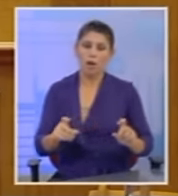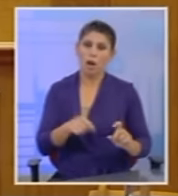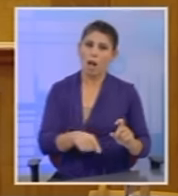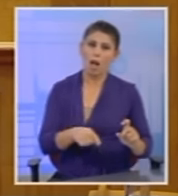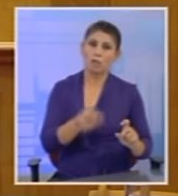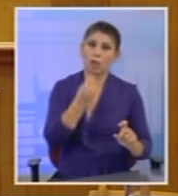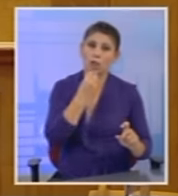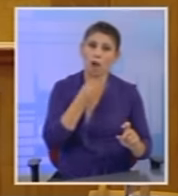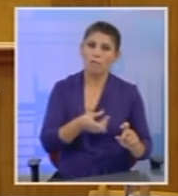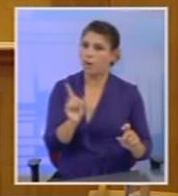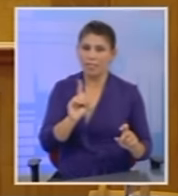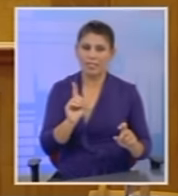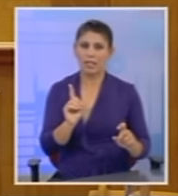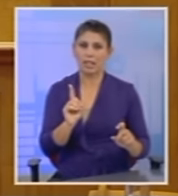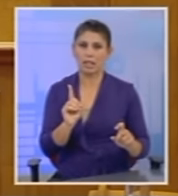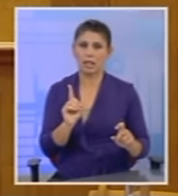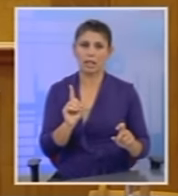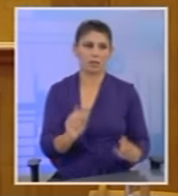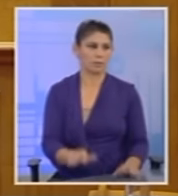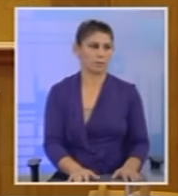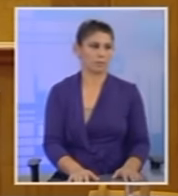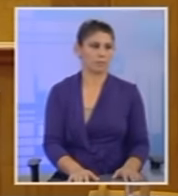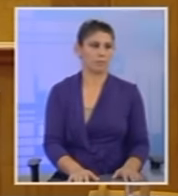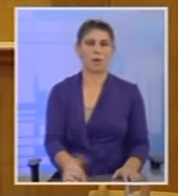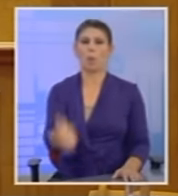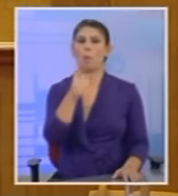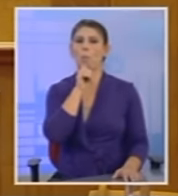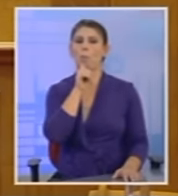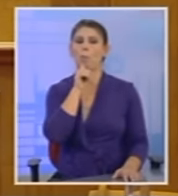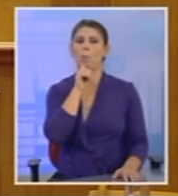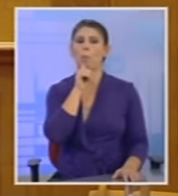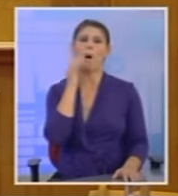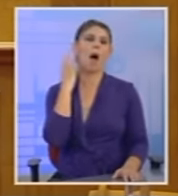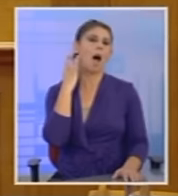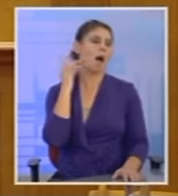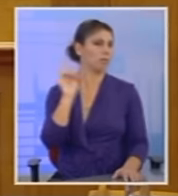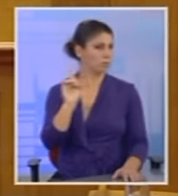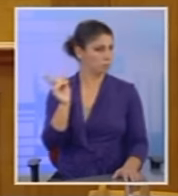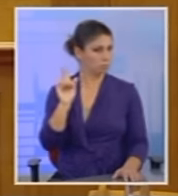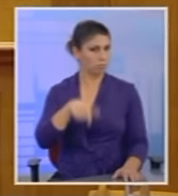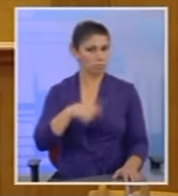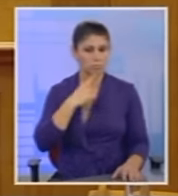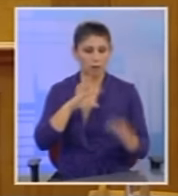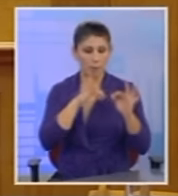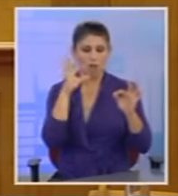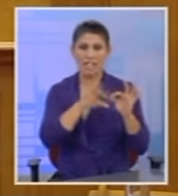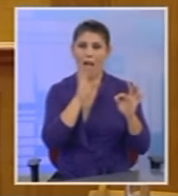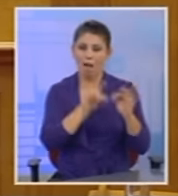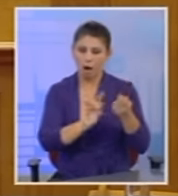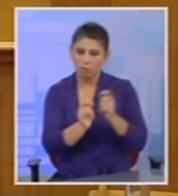τρόφιμο. Δεν θεωρείται ποτό. Είναι προβληματώδες. Και για να καταλάβετε γίνεται το 1992